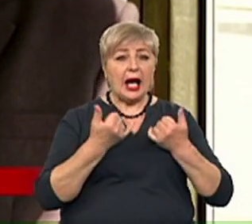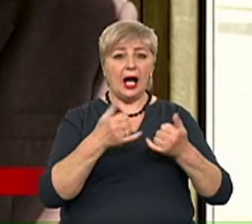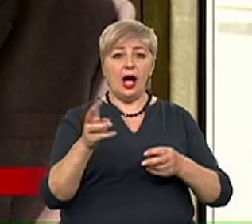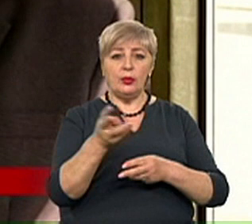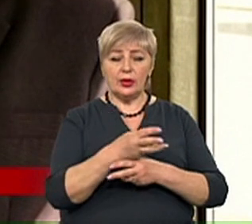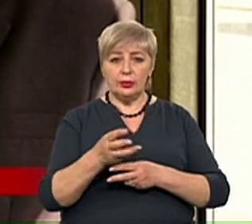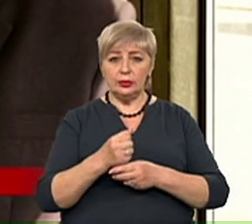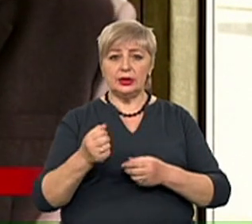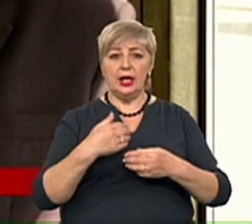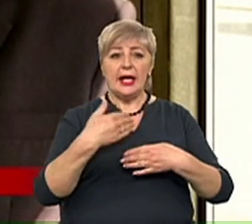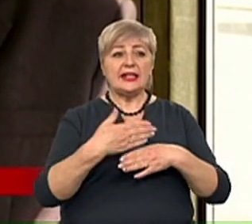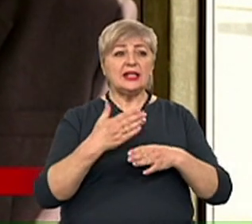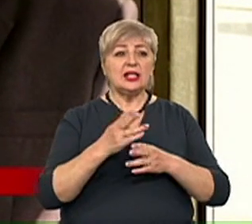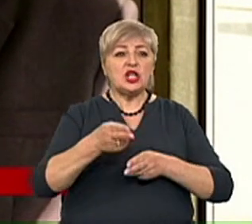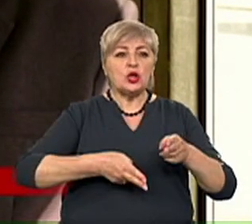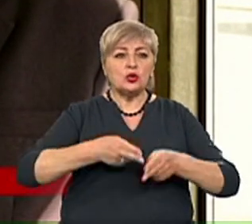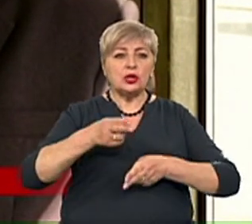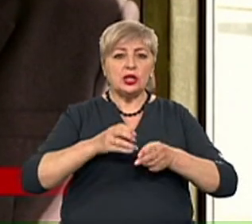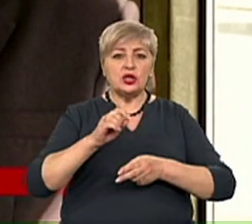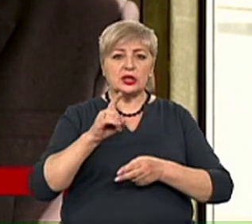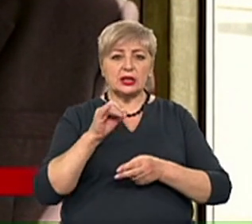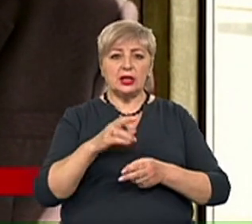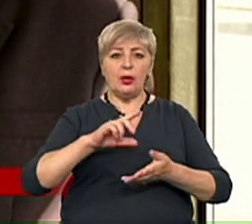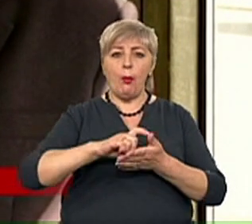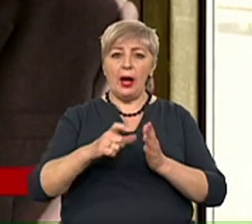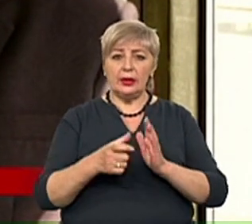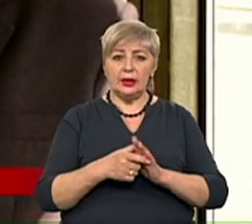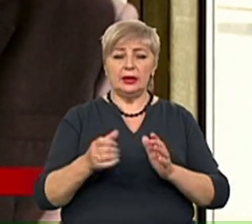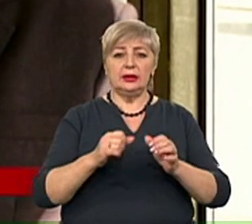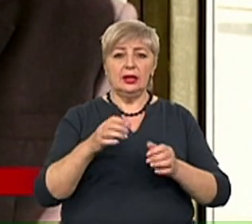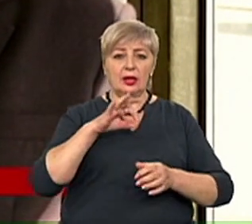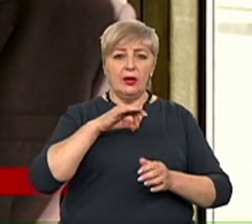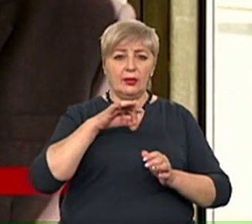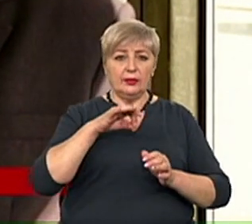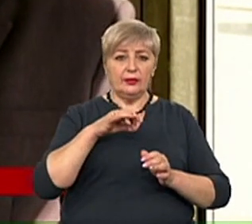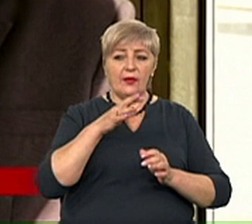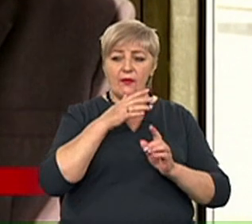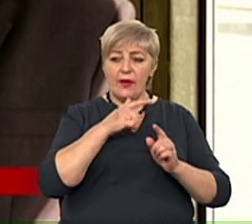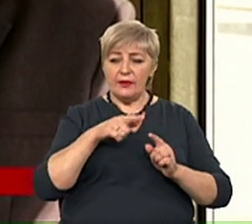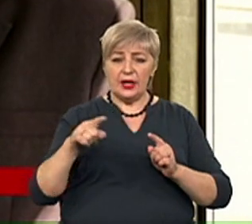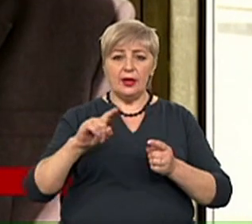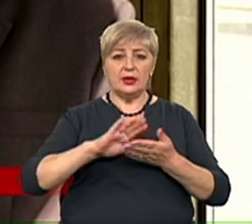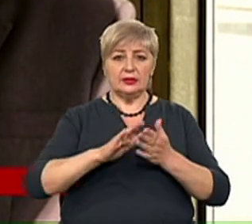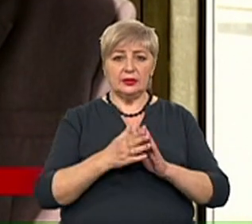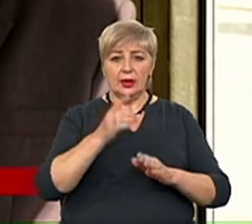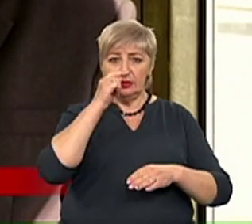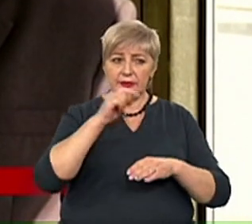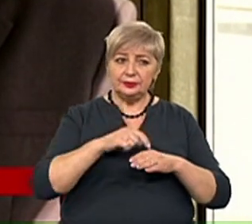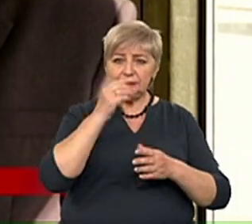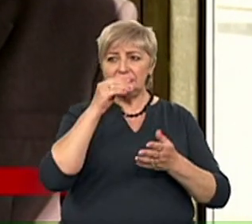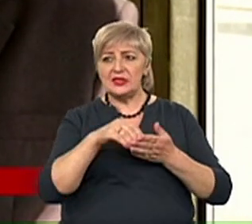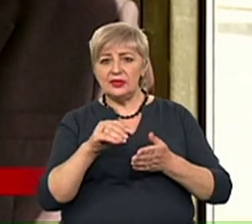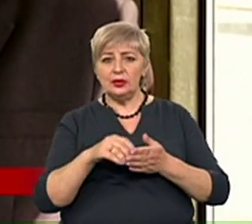хірургічних палат, применяються для дезінфекції в условіях гриппа свиного, куриного,